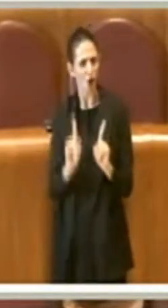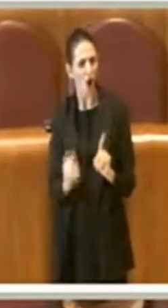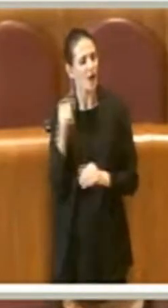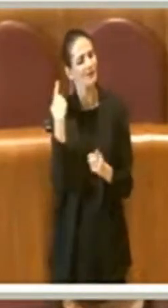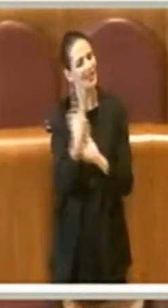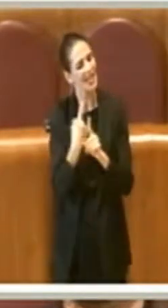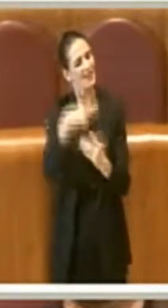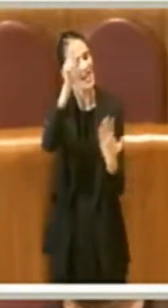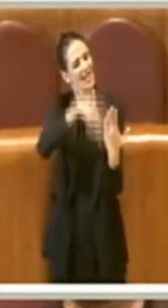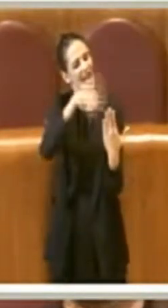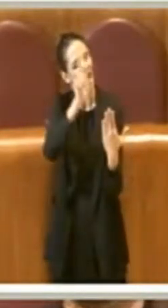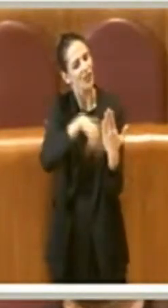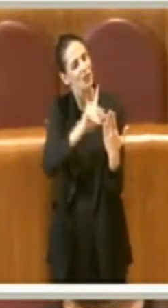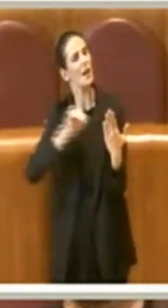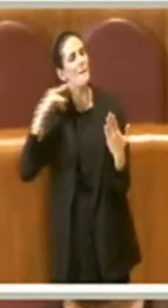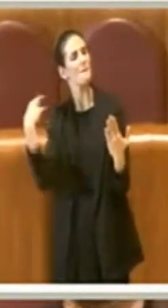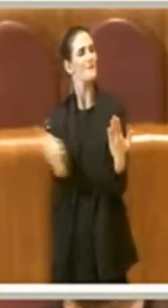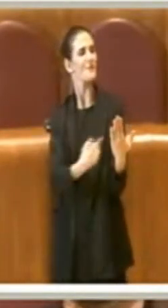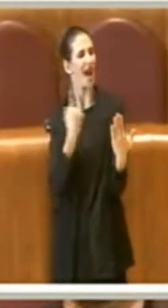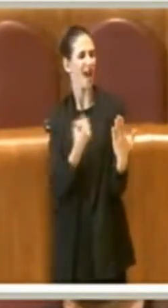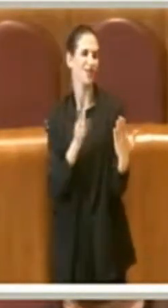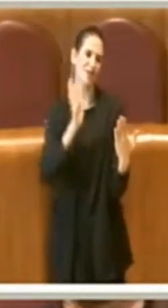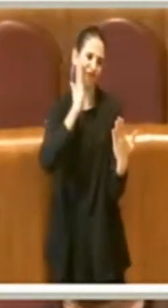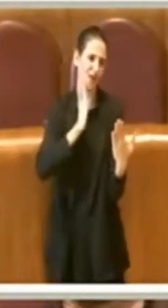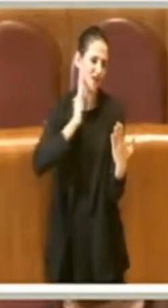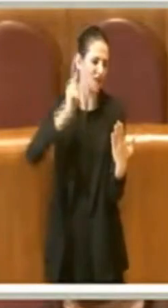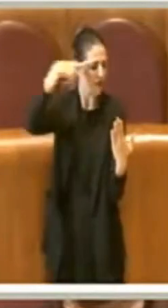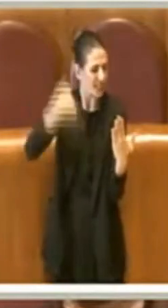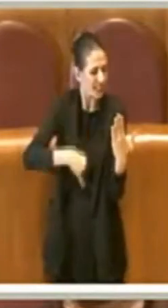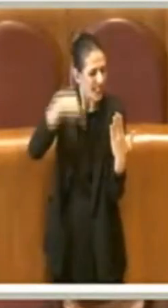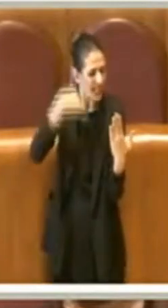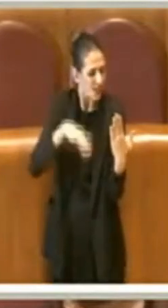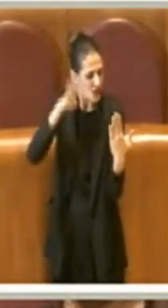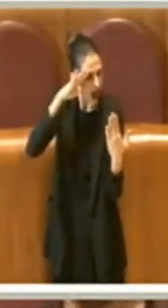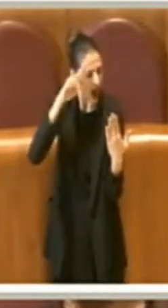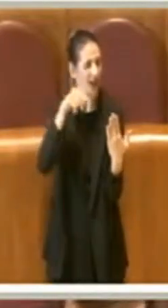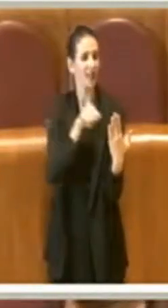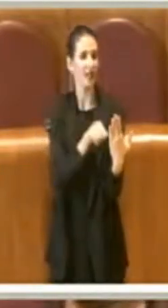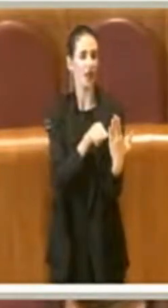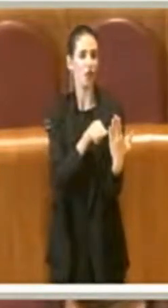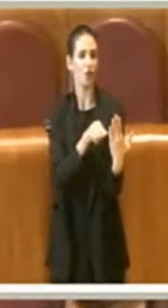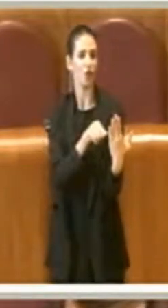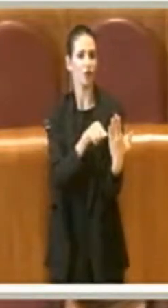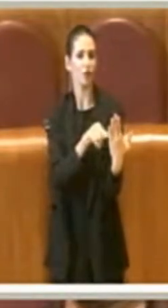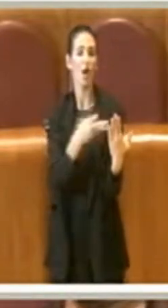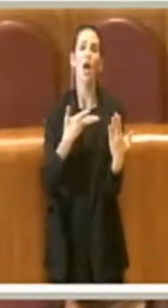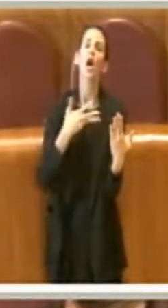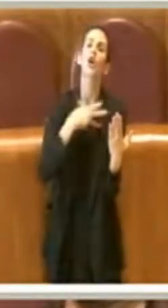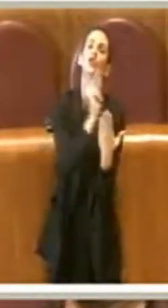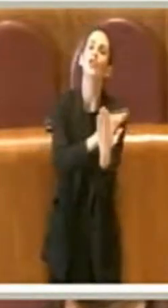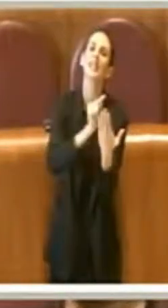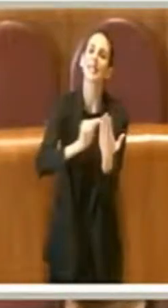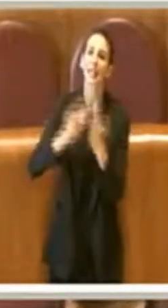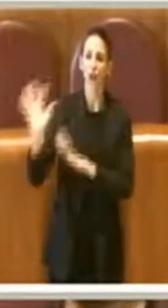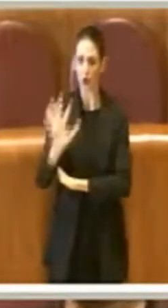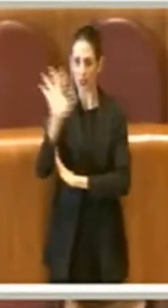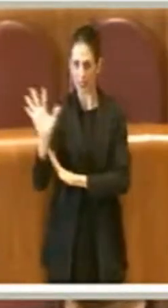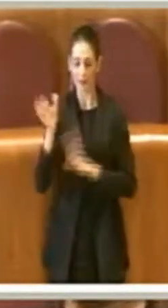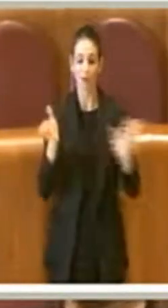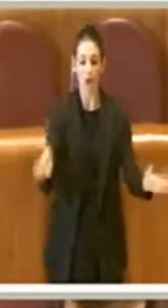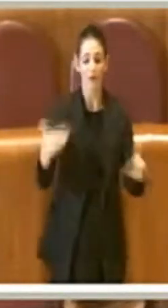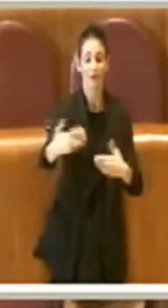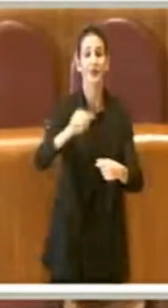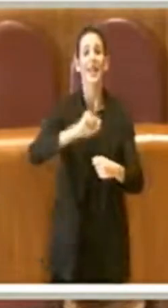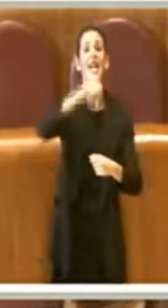forse si può applicare meglio. C'è scritto che, ad esempio, i cassonetti che sono nella città, nel